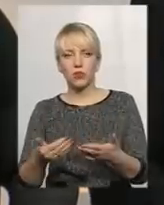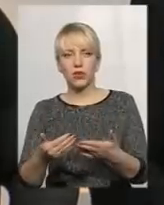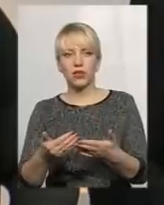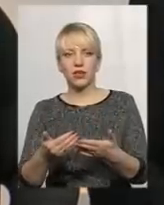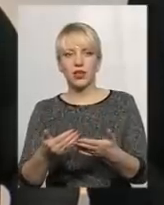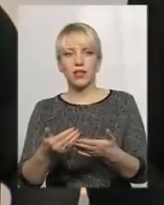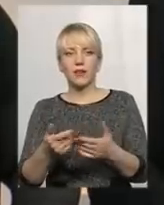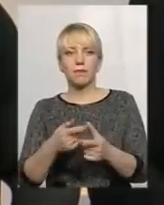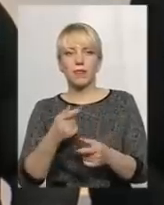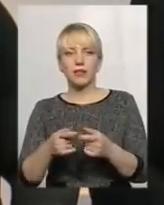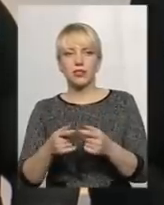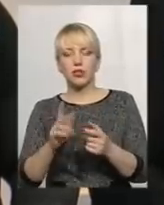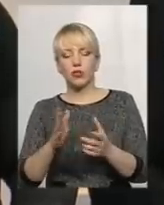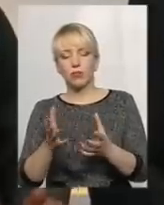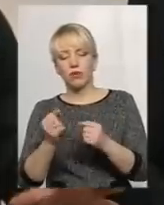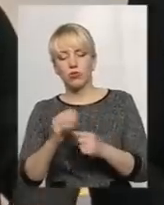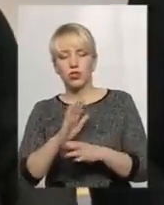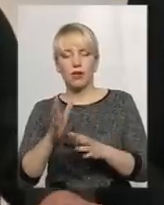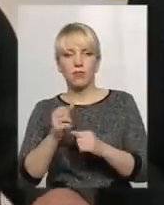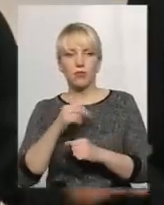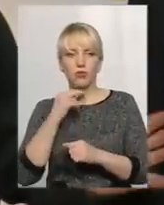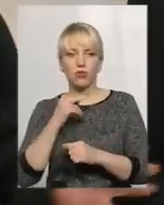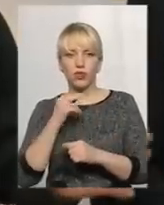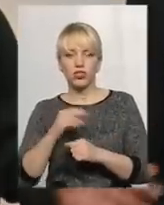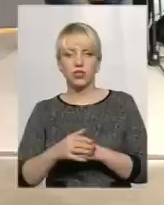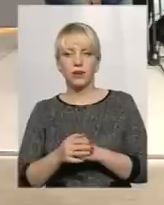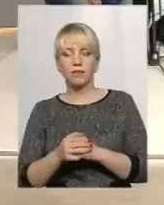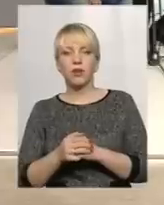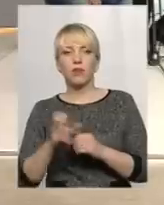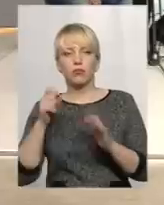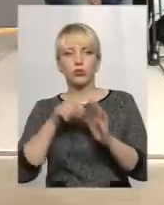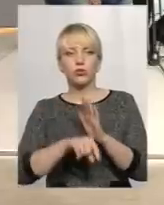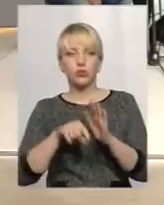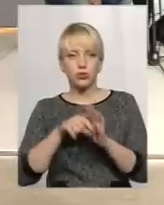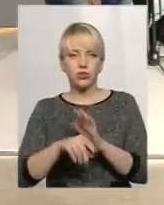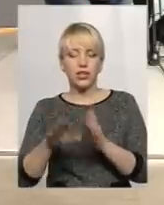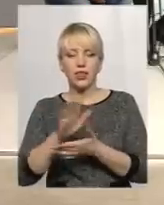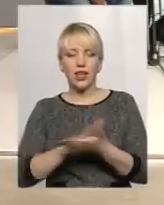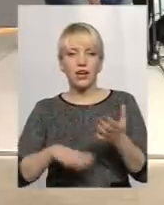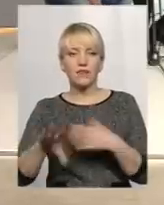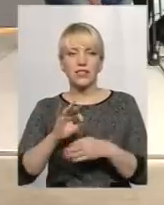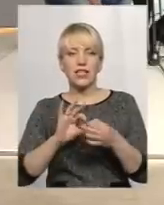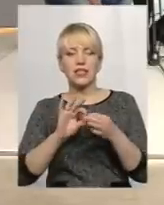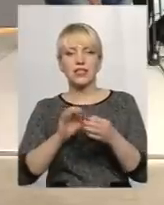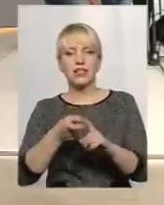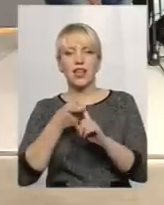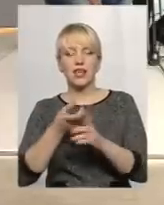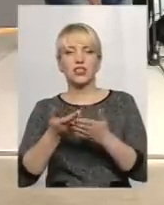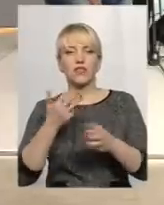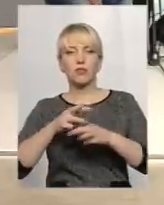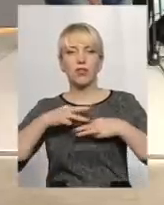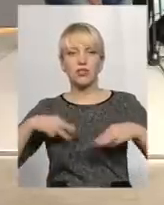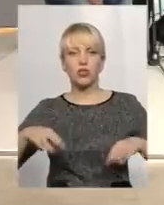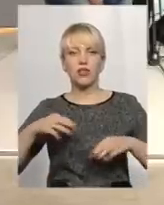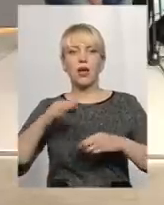чи ми її приймуть, чи не приймуть до уваги. Положення розуміляла комісія. по суті, далі все залежатиме від Міністерства екології і природних